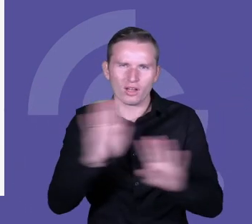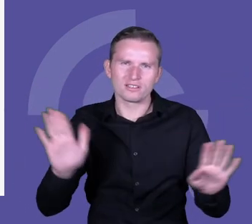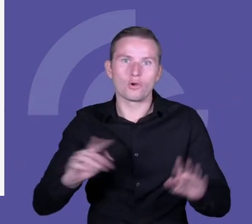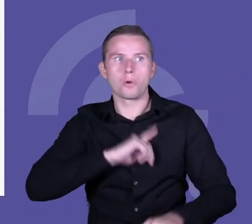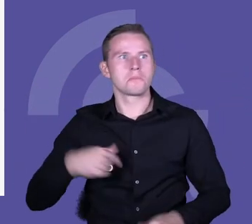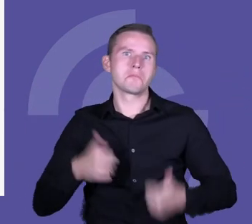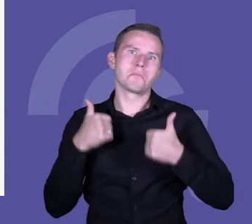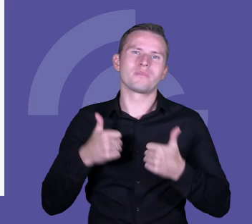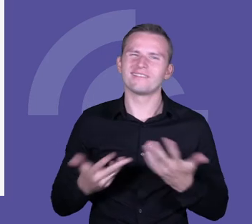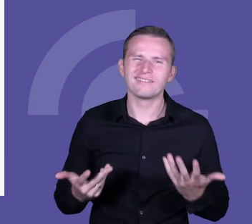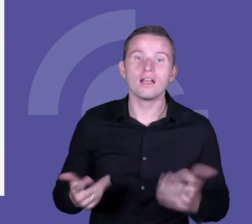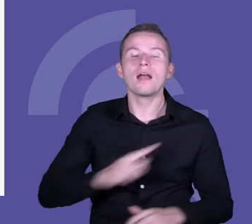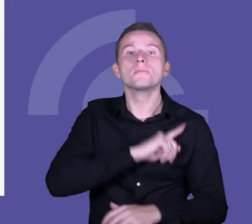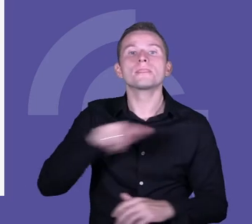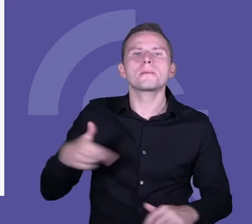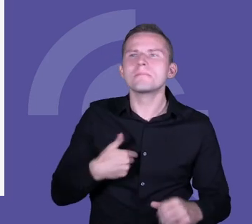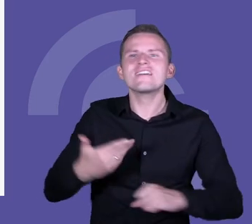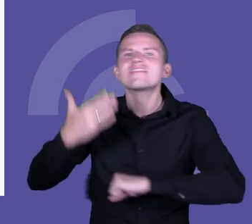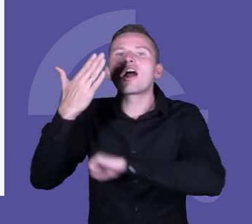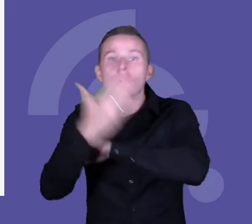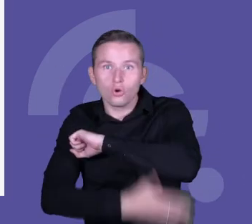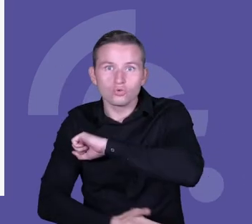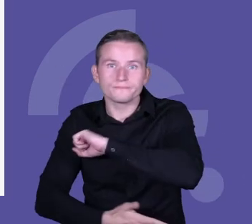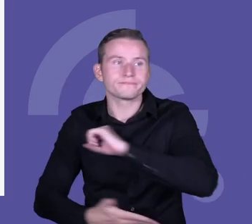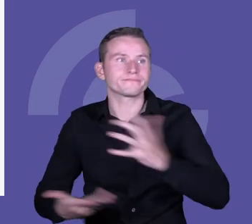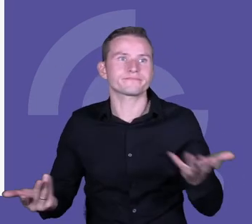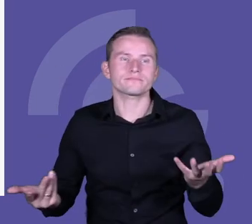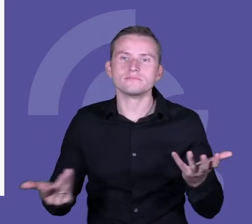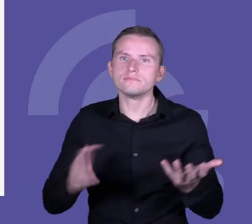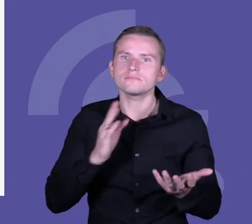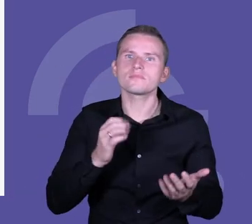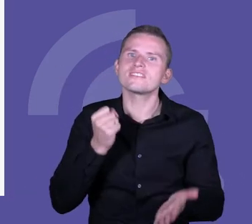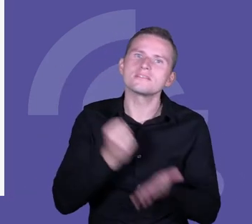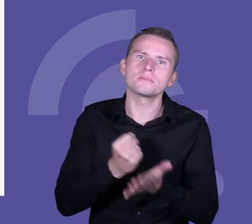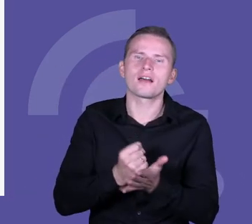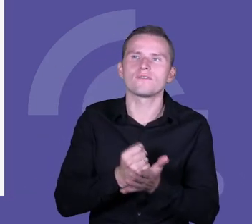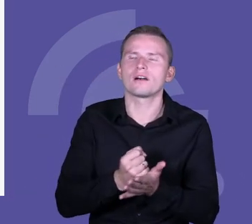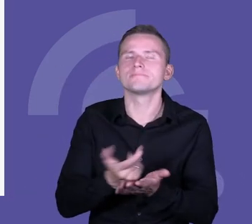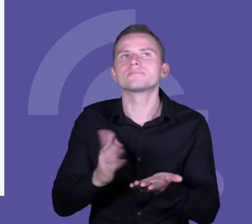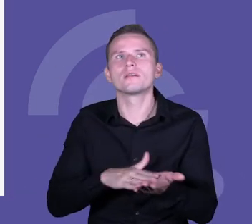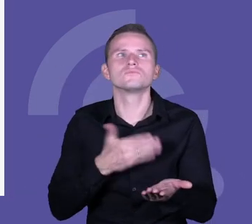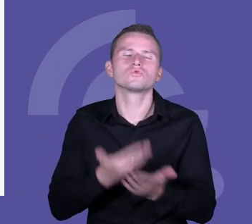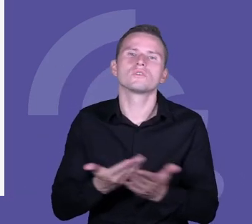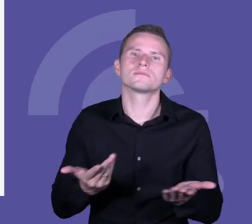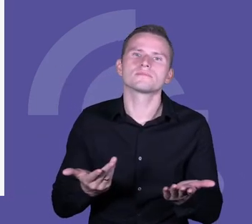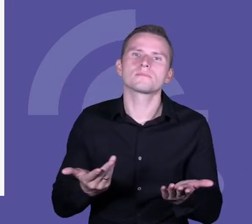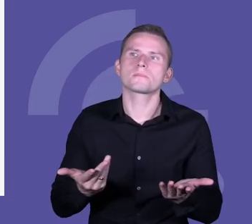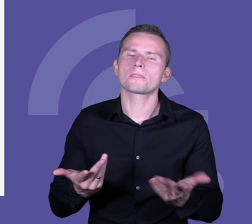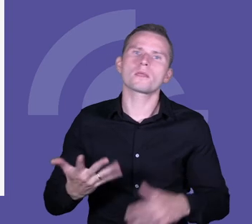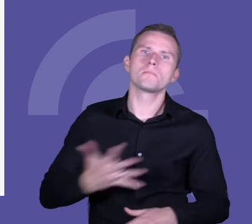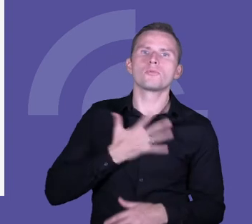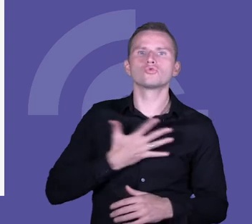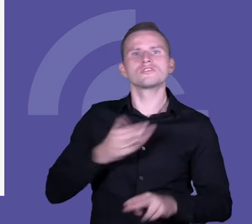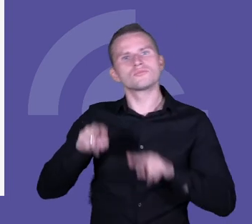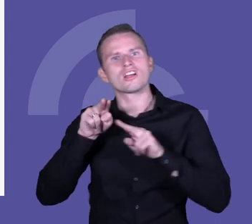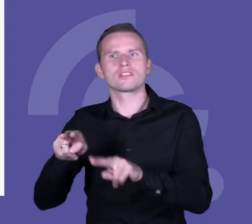dalej, ale gdzie jesteśmy na końcu, gdzie jesteśmy na końcu, jeżeli chodzi o na przykład takie poczucie przynależności